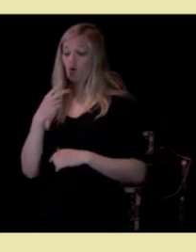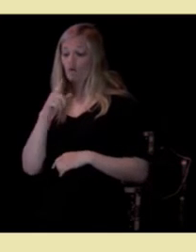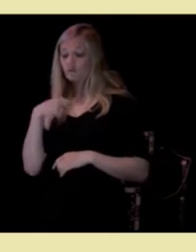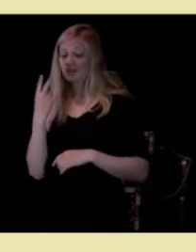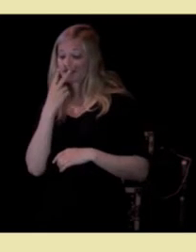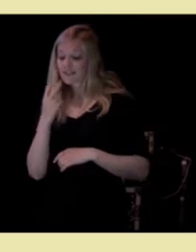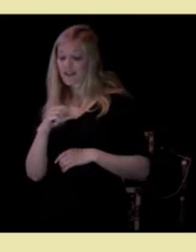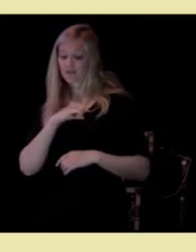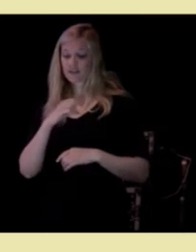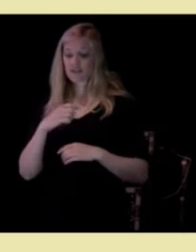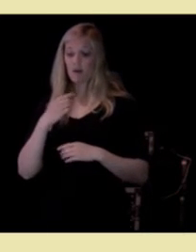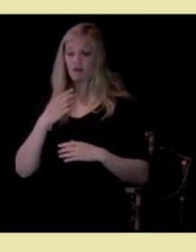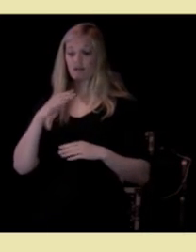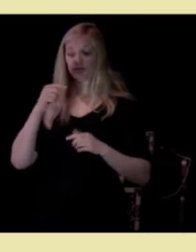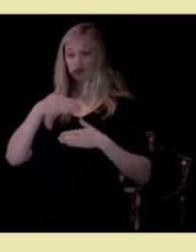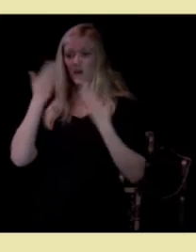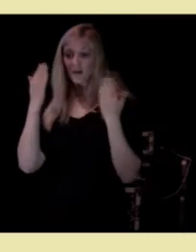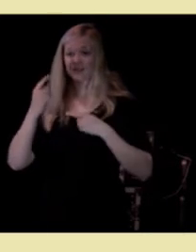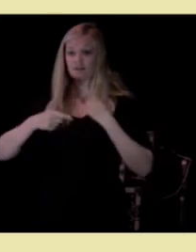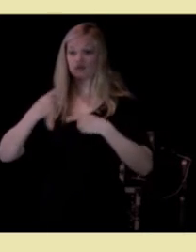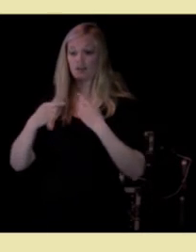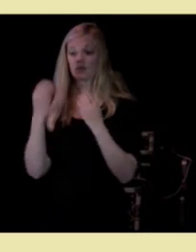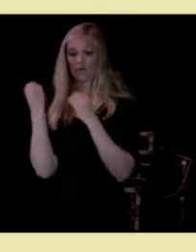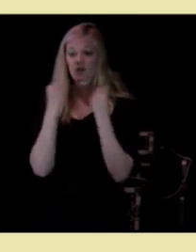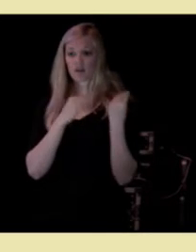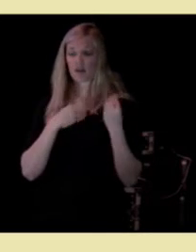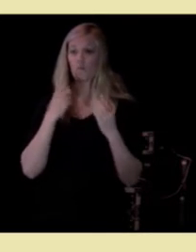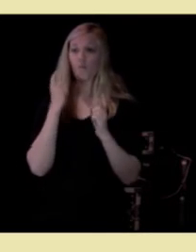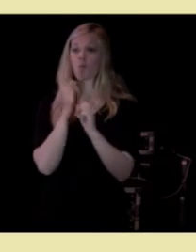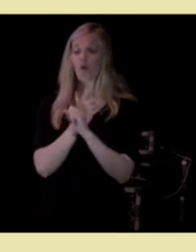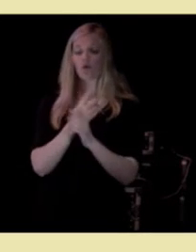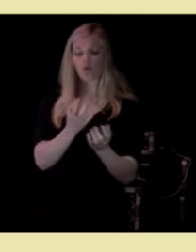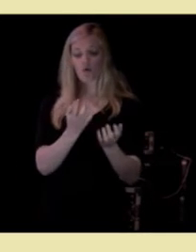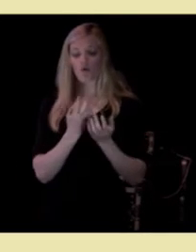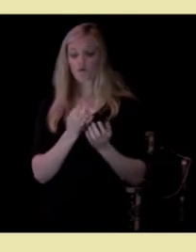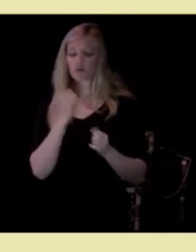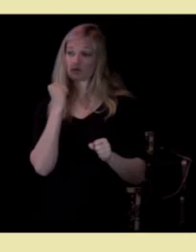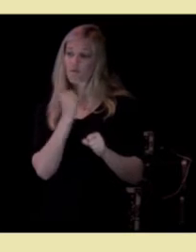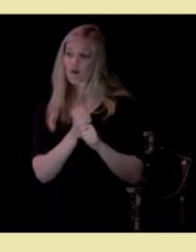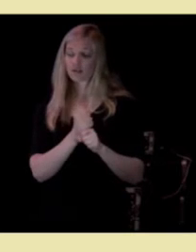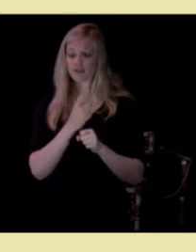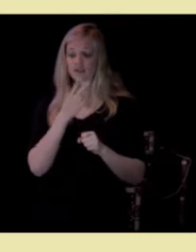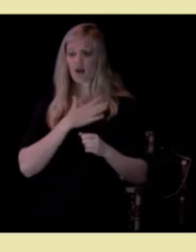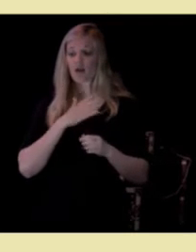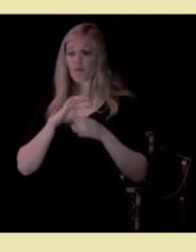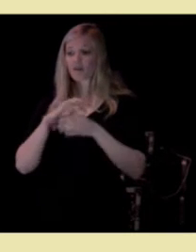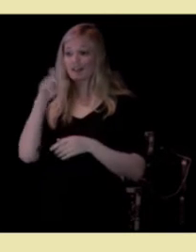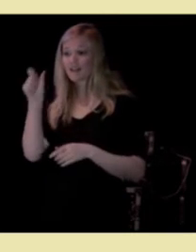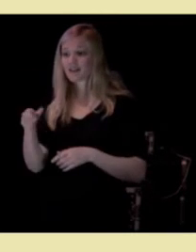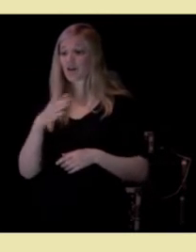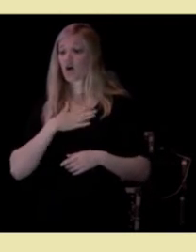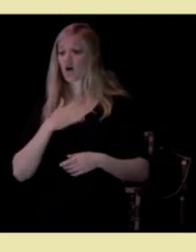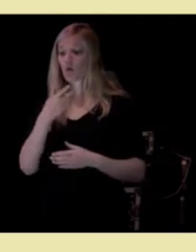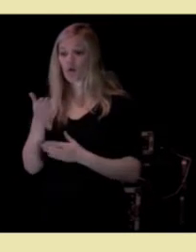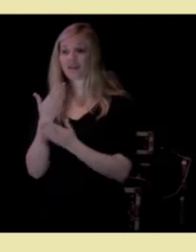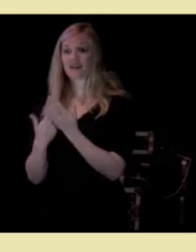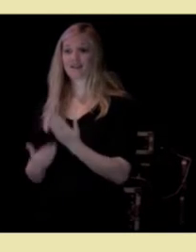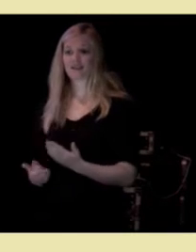dagens videreuddanningstilbud faktisk møter de behovene som er hos pasientene og i tjenesten.